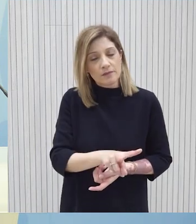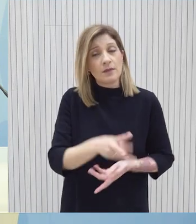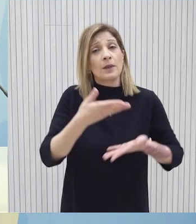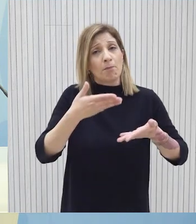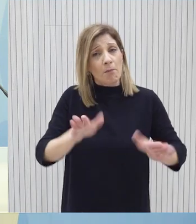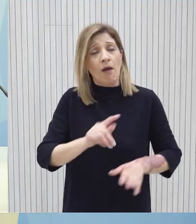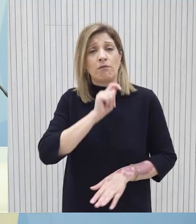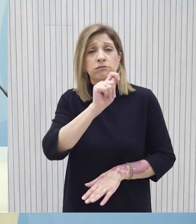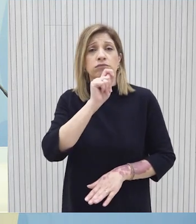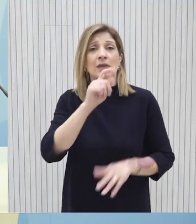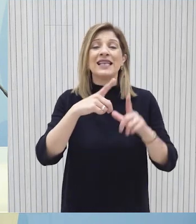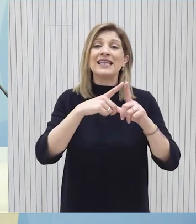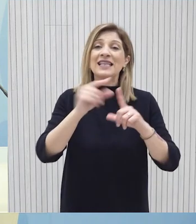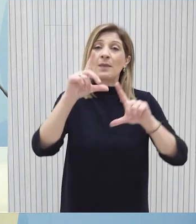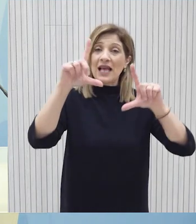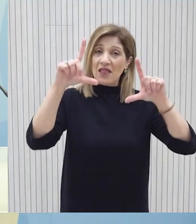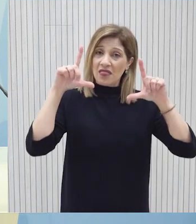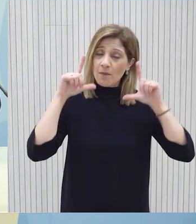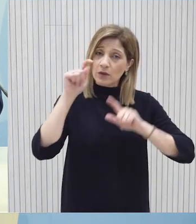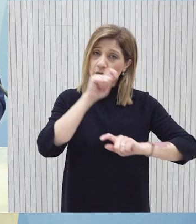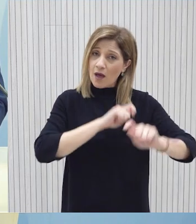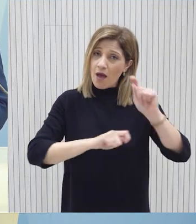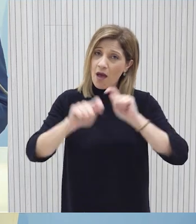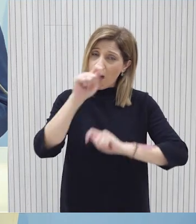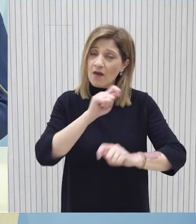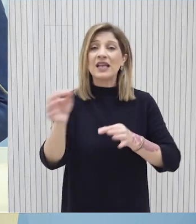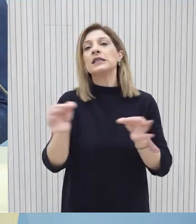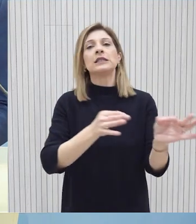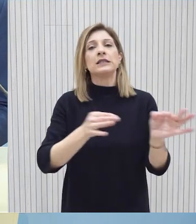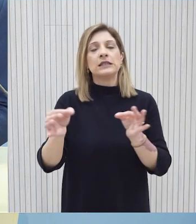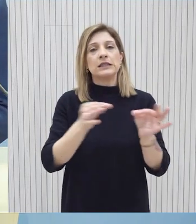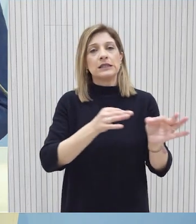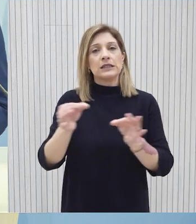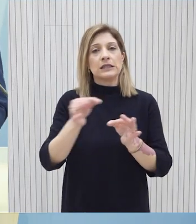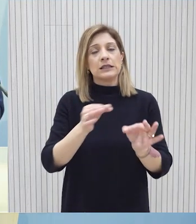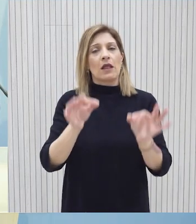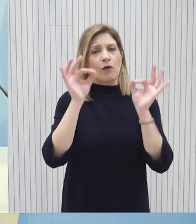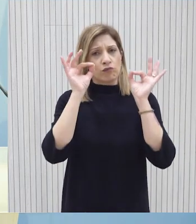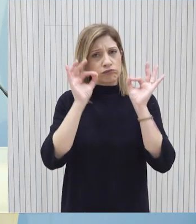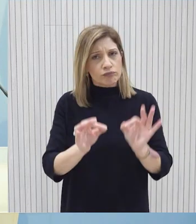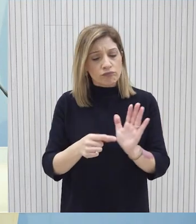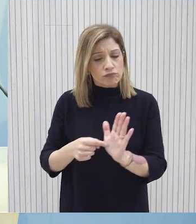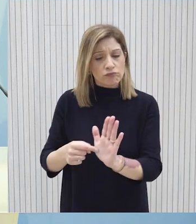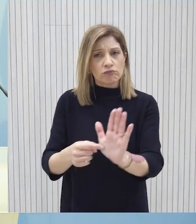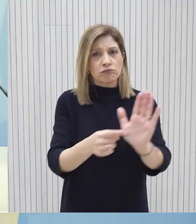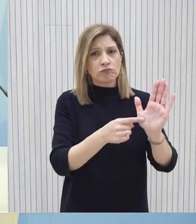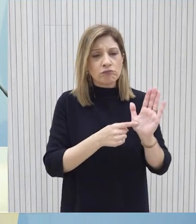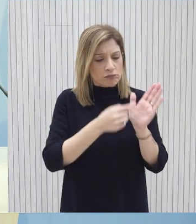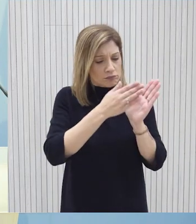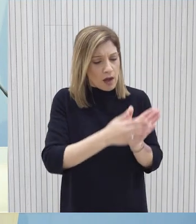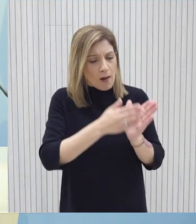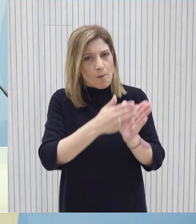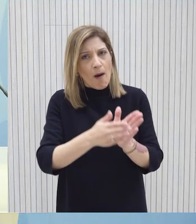Δημοκρατία έχει καταρτήσει ένα πολύ συγκεκριμένο σχεδιασμό σε πολύ διακριτές φάσεις στάδια